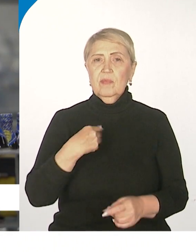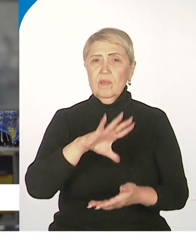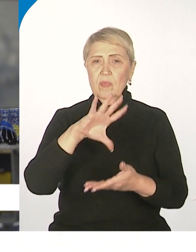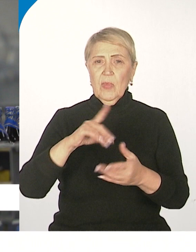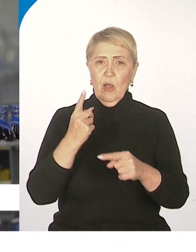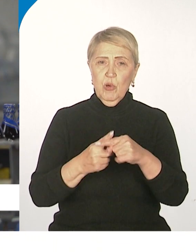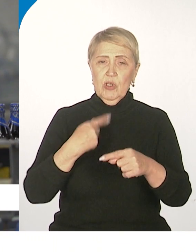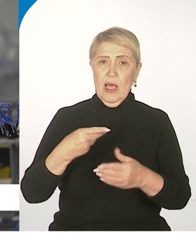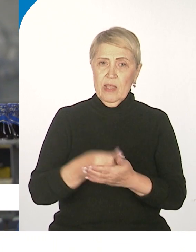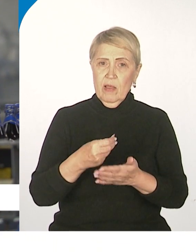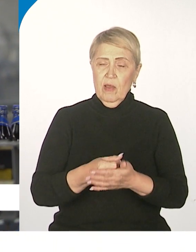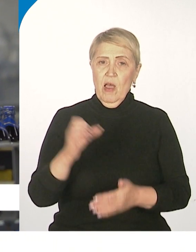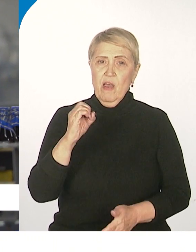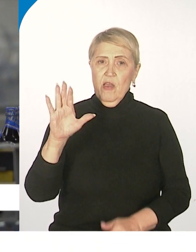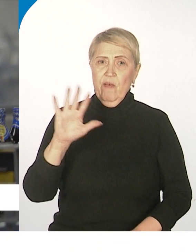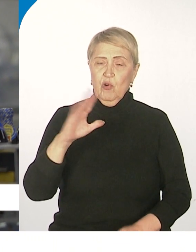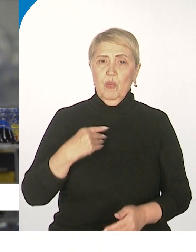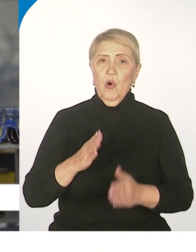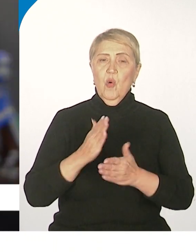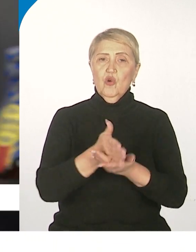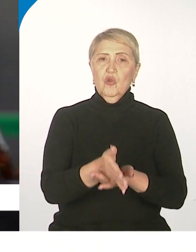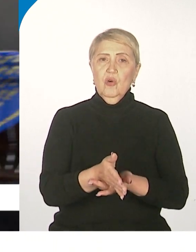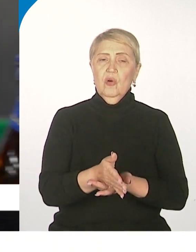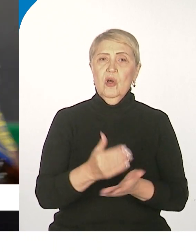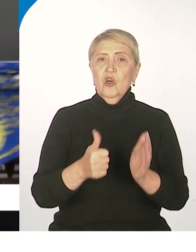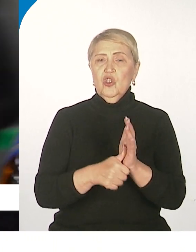из России в Европу ушло около 6 миллиардов евро.